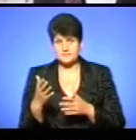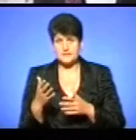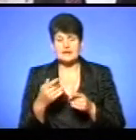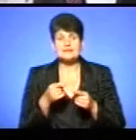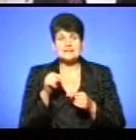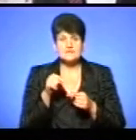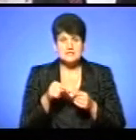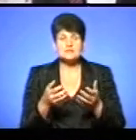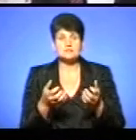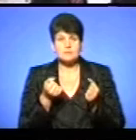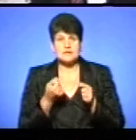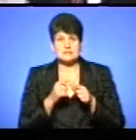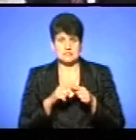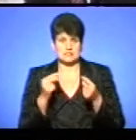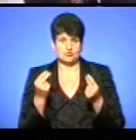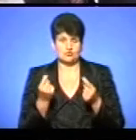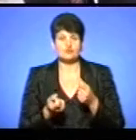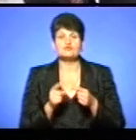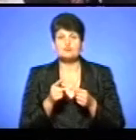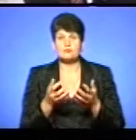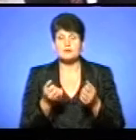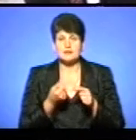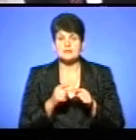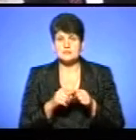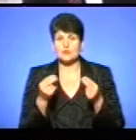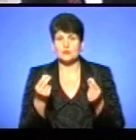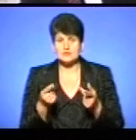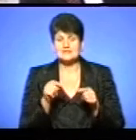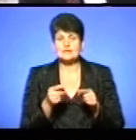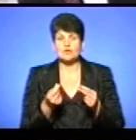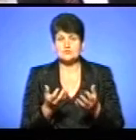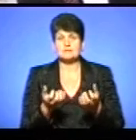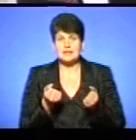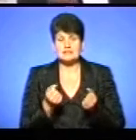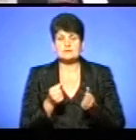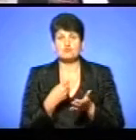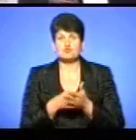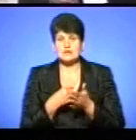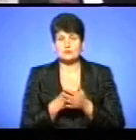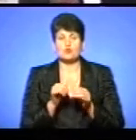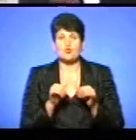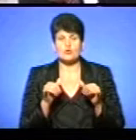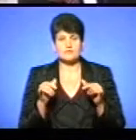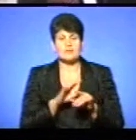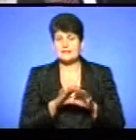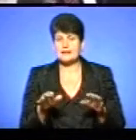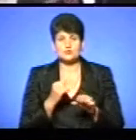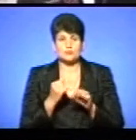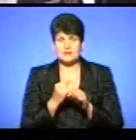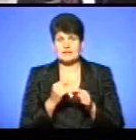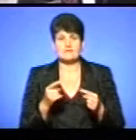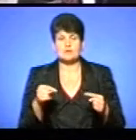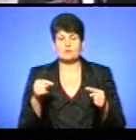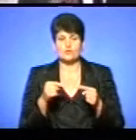Звідси беруться ці кошти. З чого бралися ці кошти? Ці кошти забралися з бюджету розвитку. Тобто ми за ці 10 млн не зробили відповідно доріг,